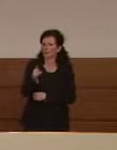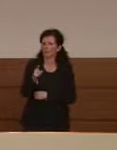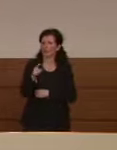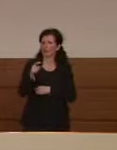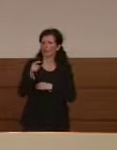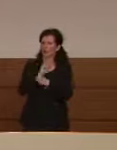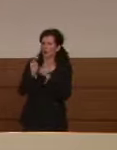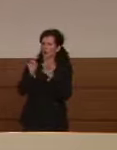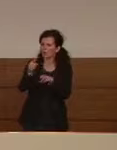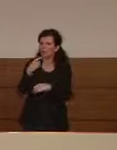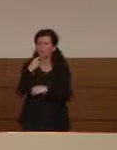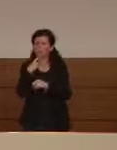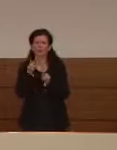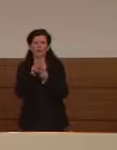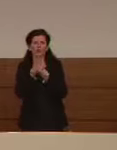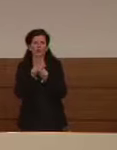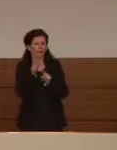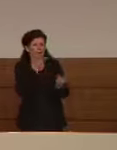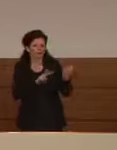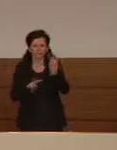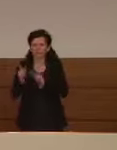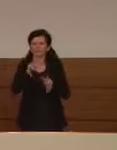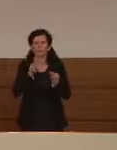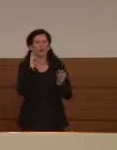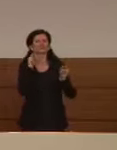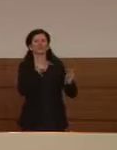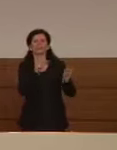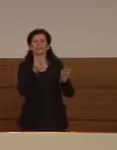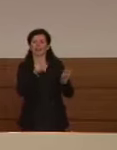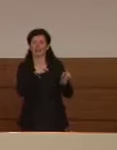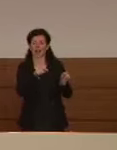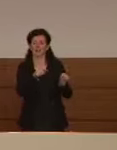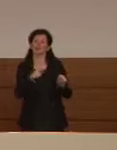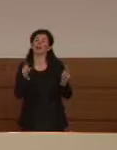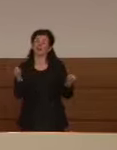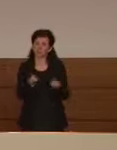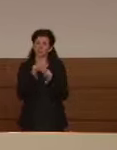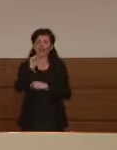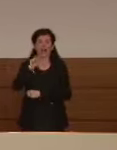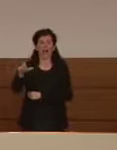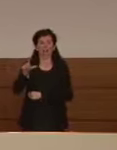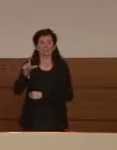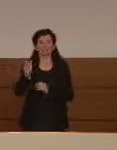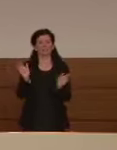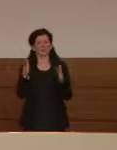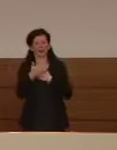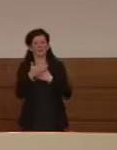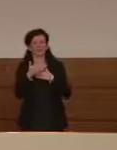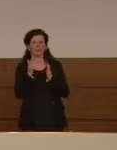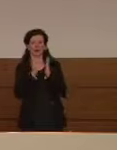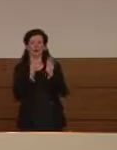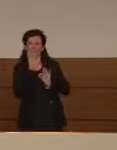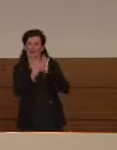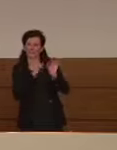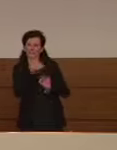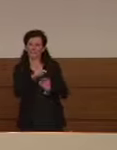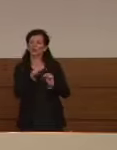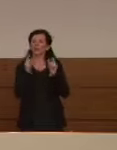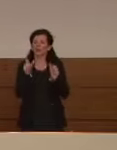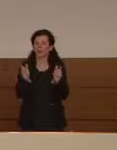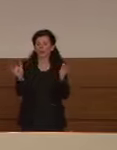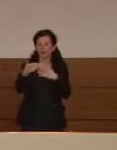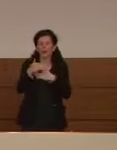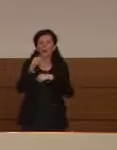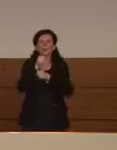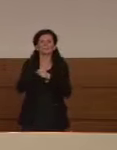bisognerà fare un lavoro molto forte da parte le AS le dipartimenti di prevenzione i medici tutto quello che è medicina del territorio